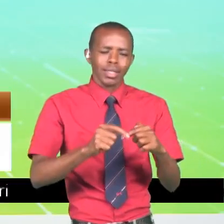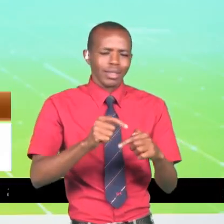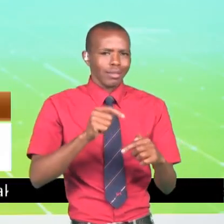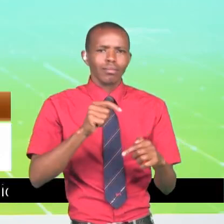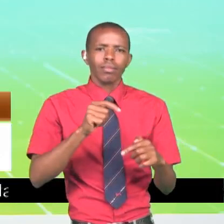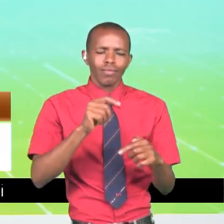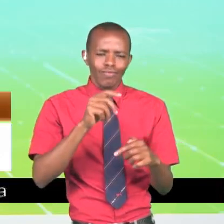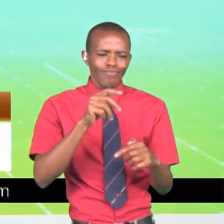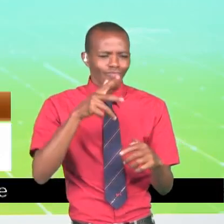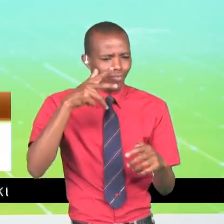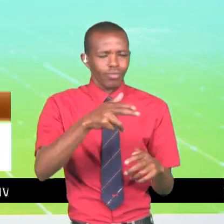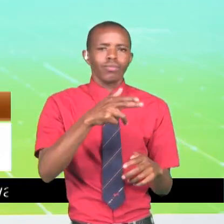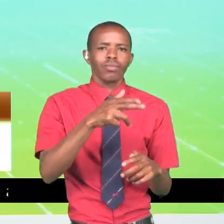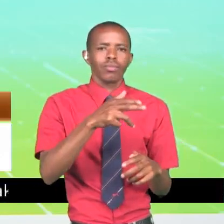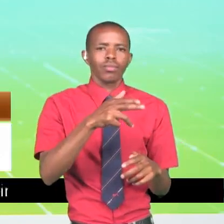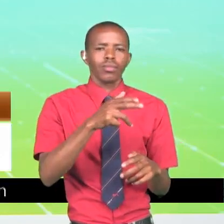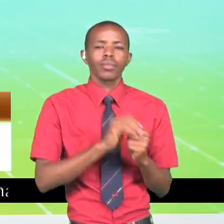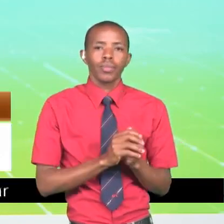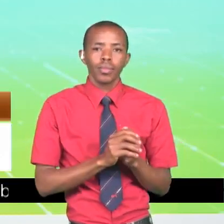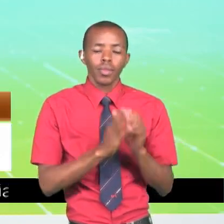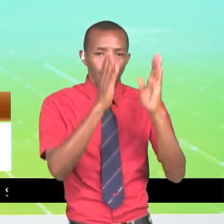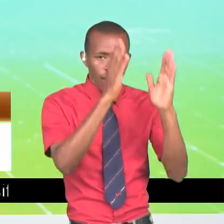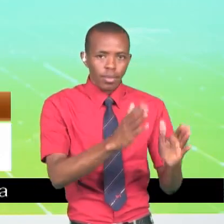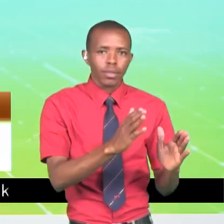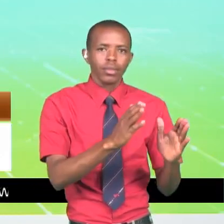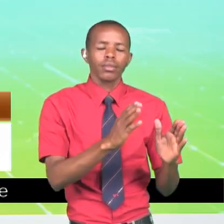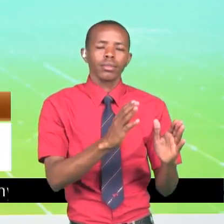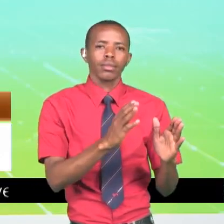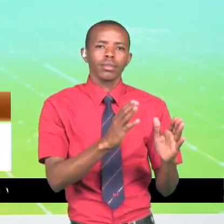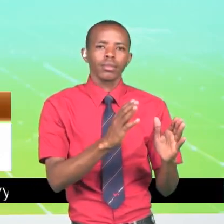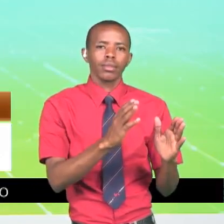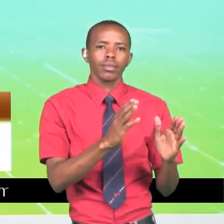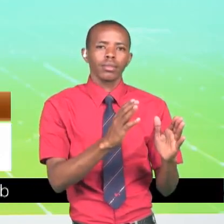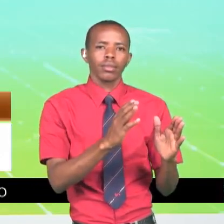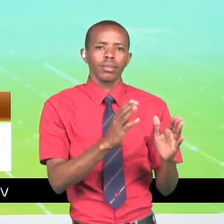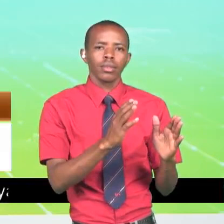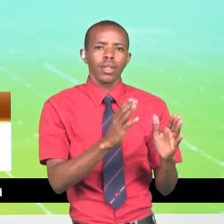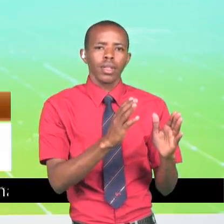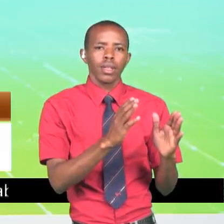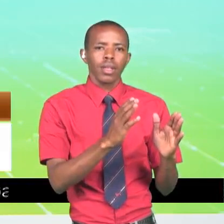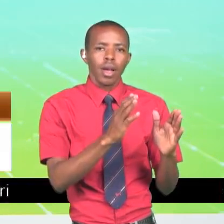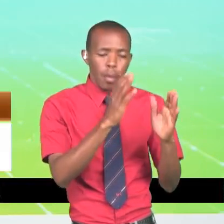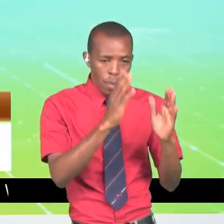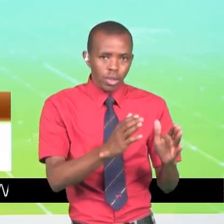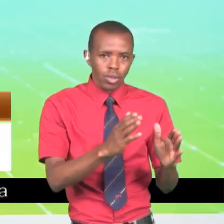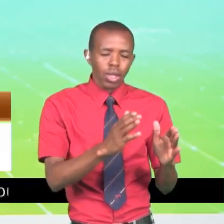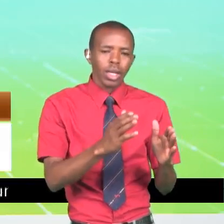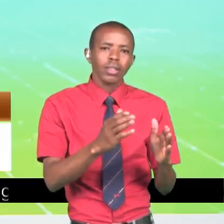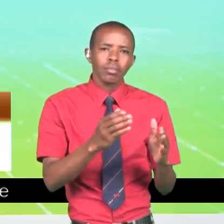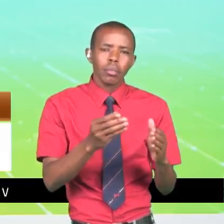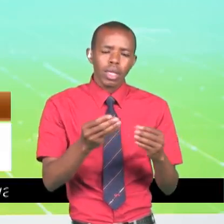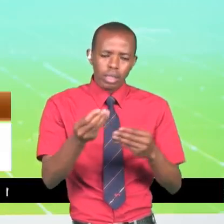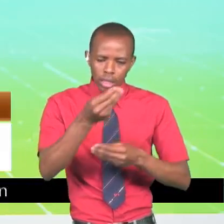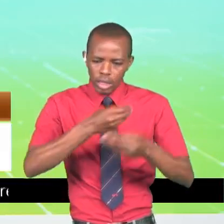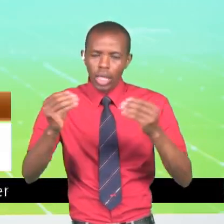wazazi wasifanya jambo kama hili. Na mtu akioza ama akimpeana mzichana